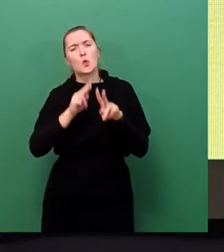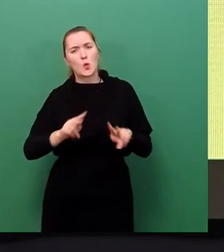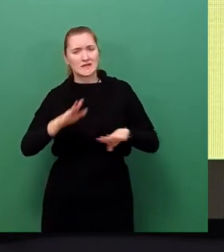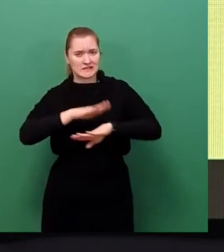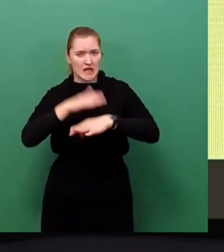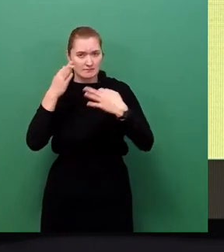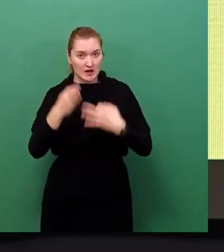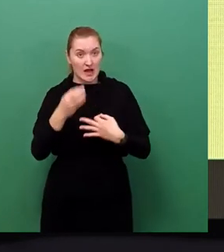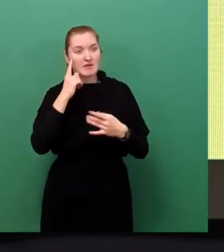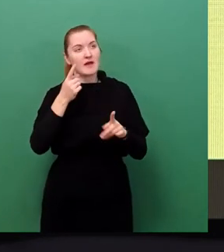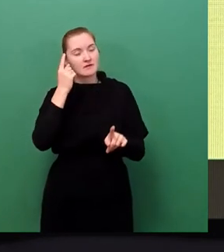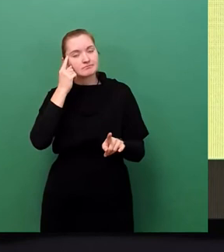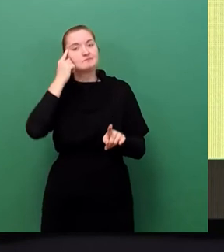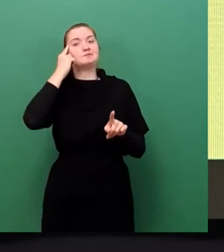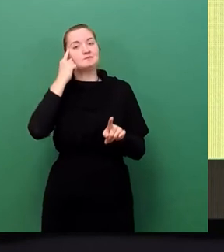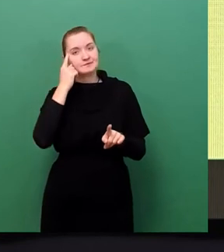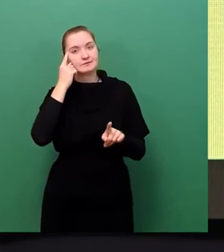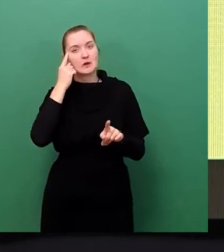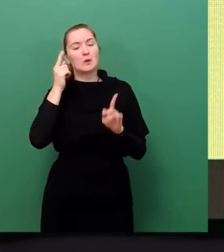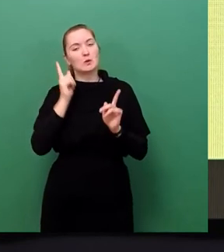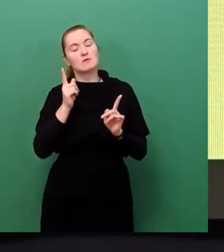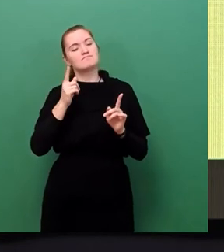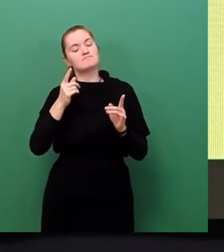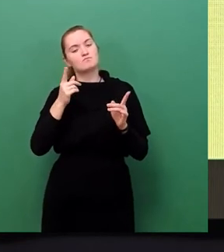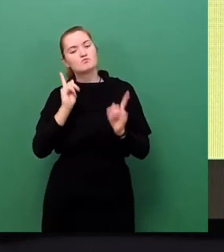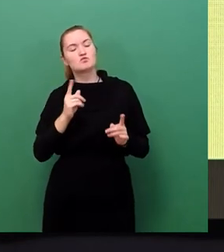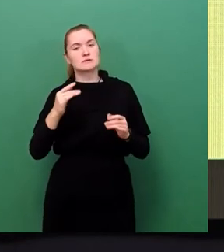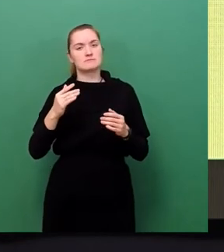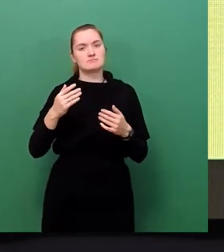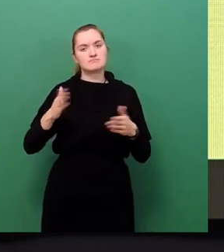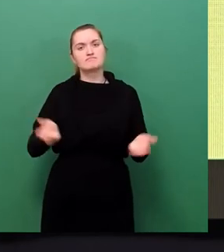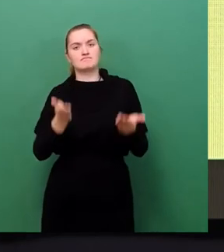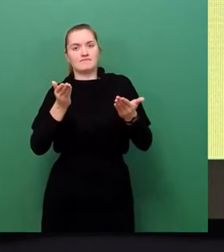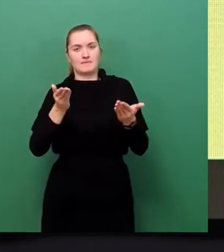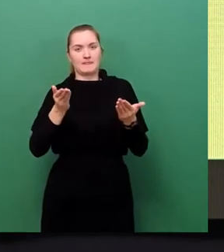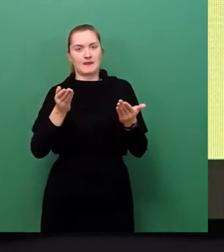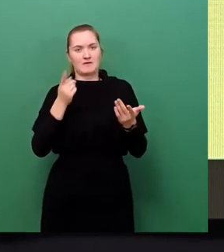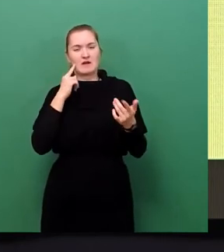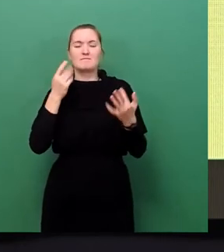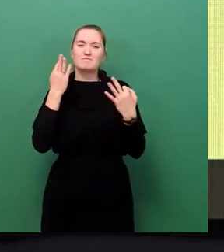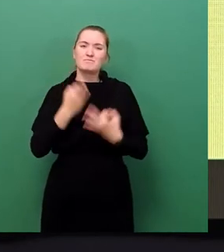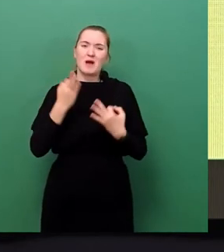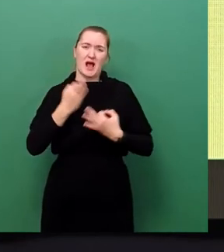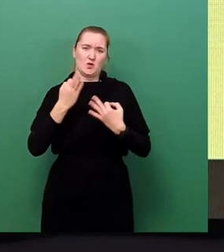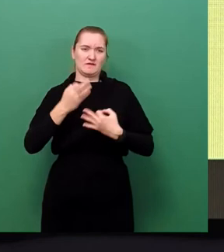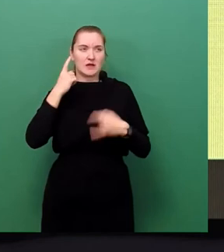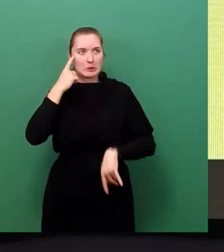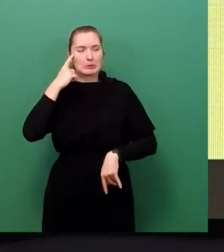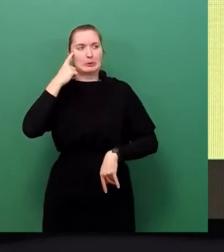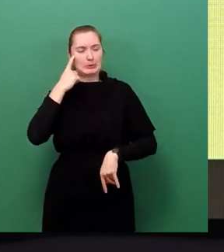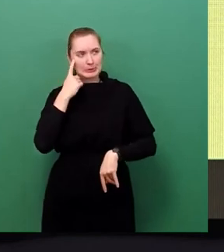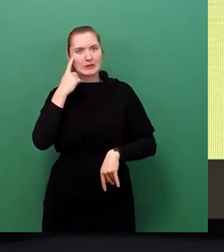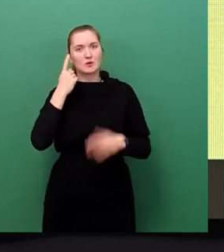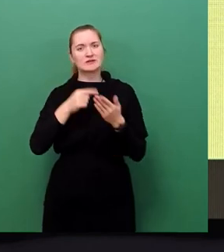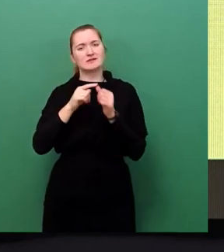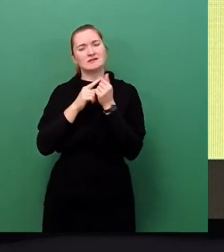es als Denkanstoß nehmen. Ein Denkanstoß, der an einer Sicht etwas überfällig war, weil wir einige Gedanken, die